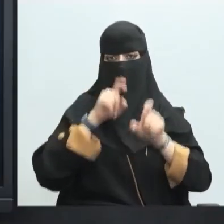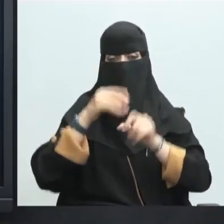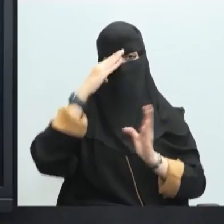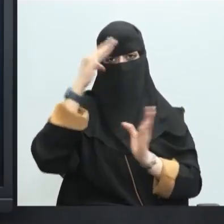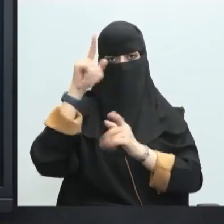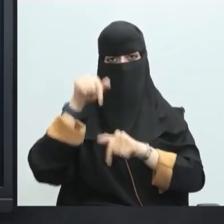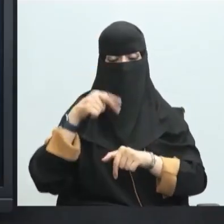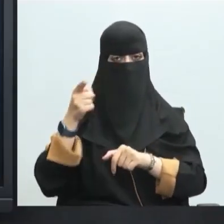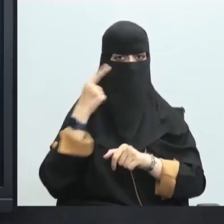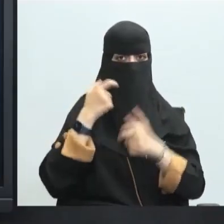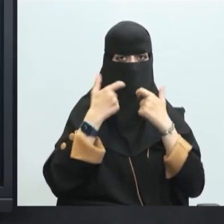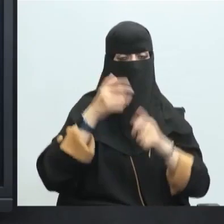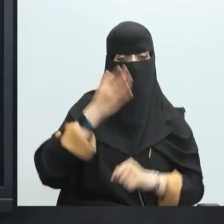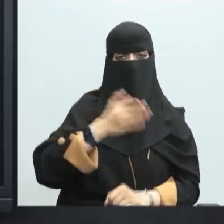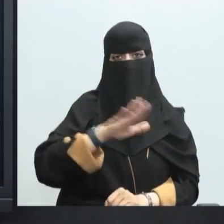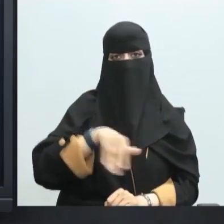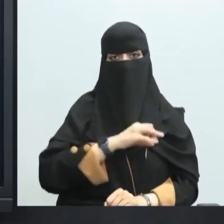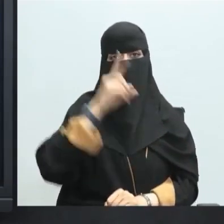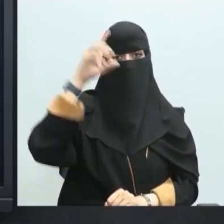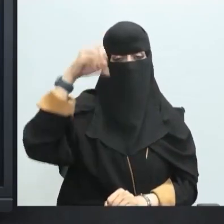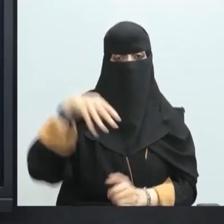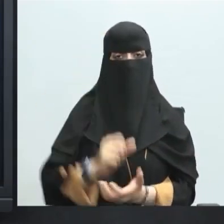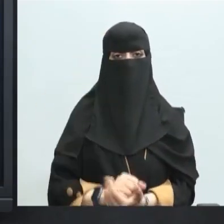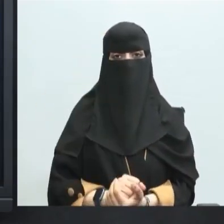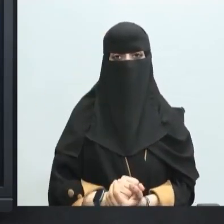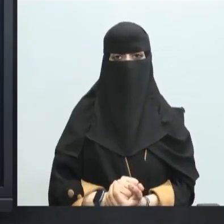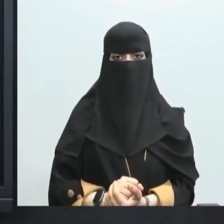شكراً لكم بحسن استماعكم والسلام عليكم ورحمة الله وبركاته شكراً